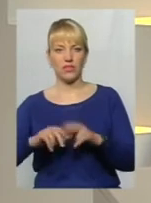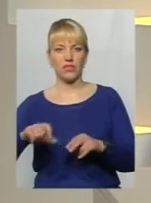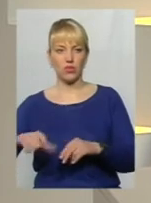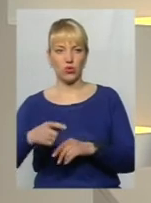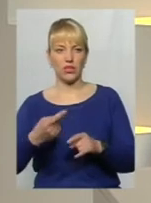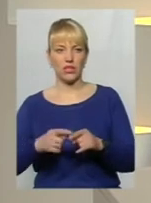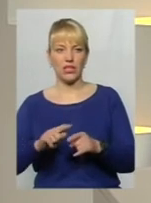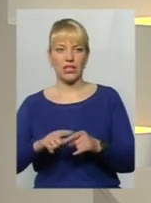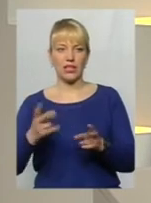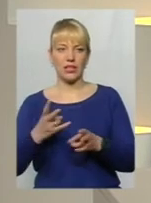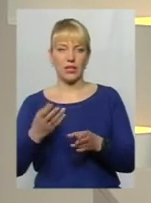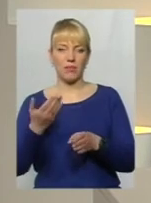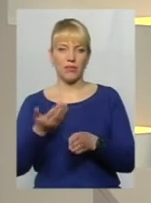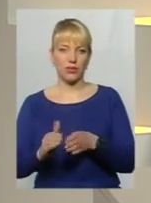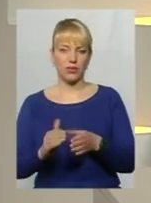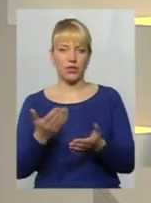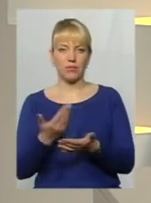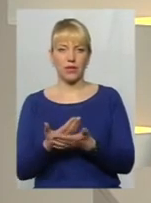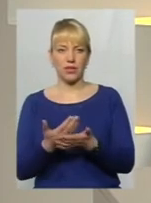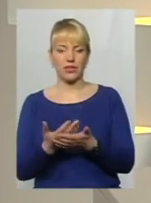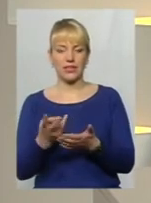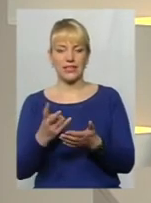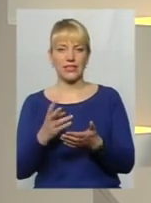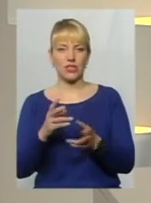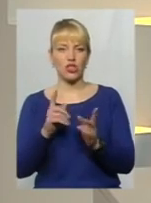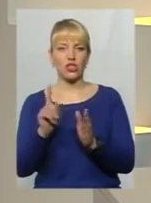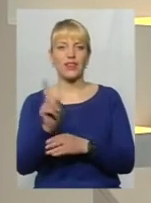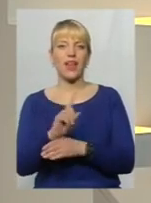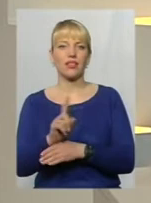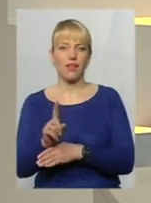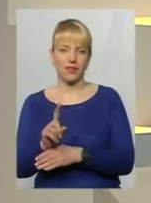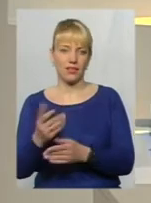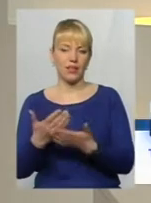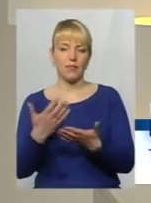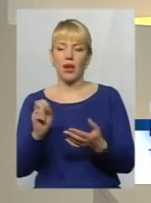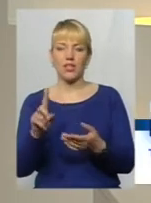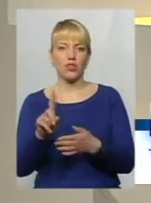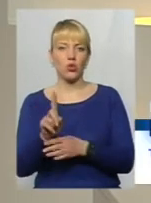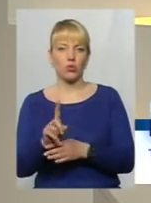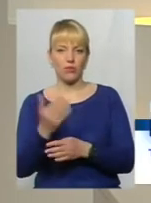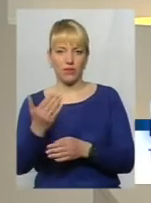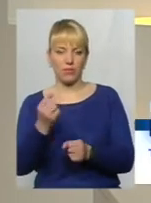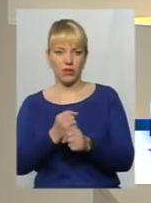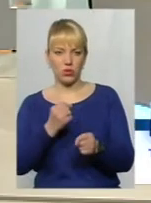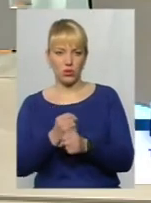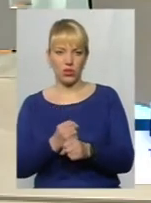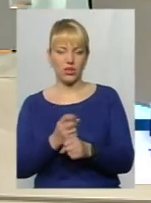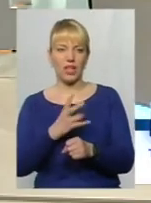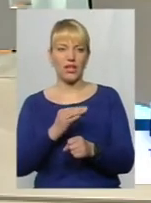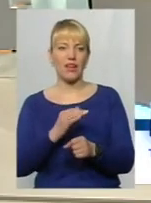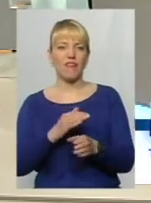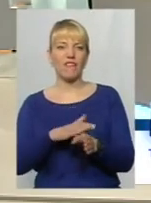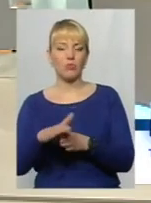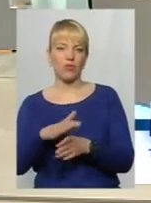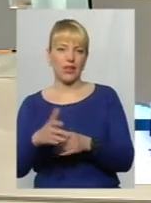будівництво, на нього мають бути якісь стандарти. От за якими стандартами зараз в Хмельницькому ви працюєте і відбувається цей